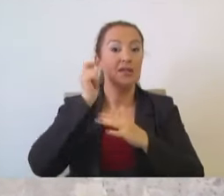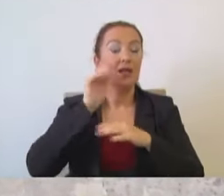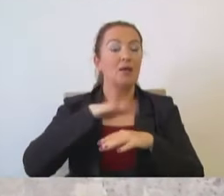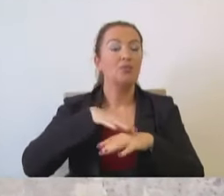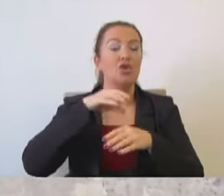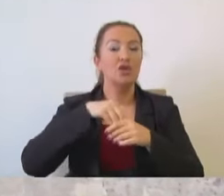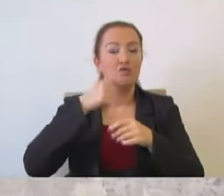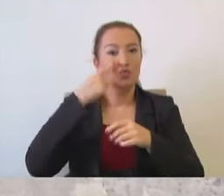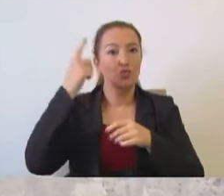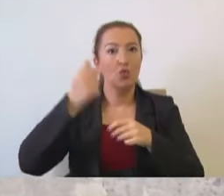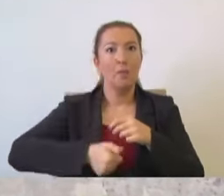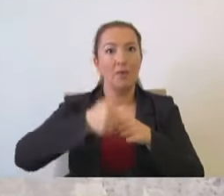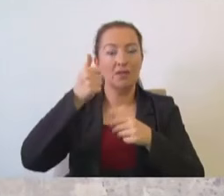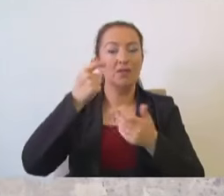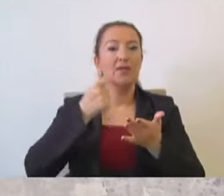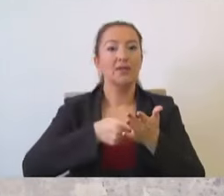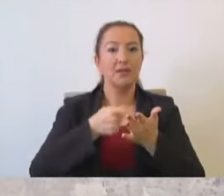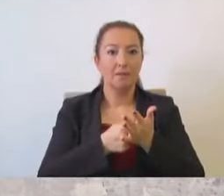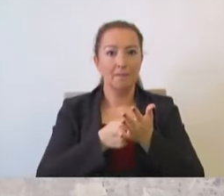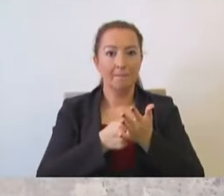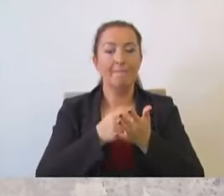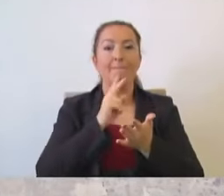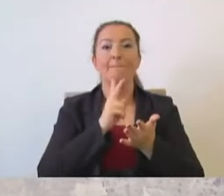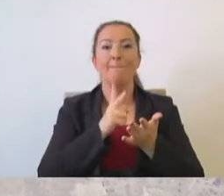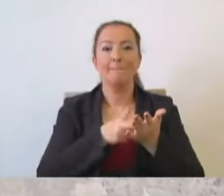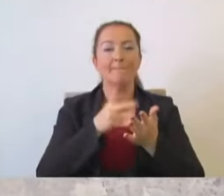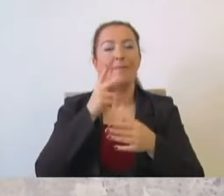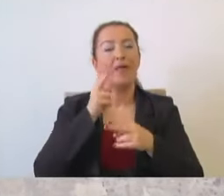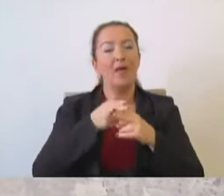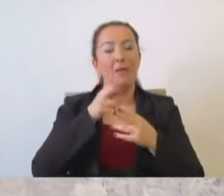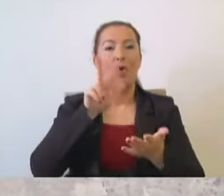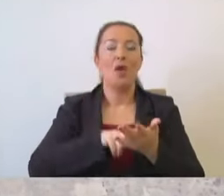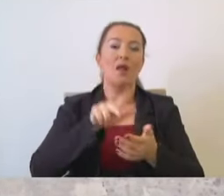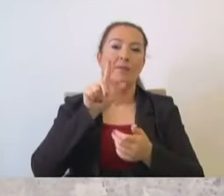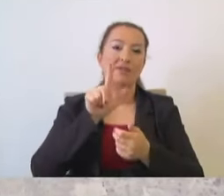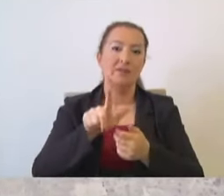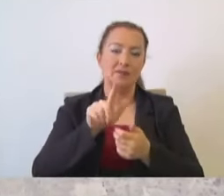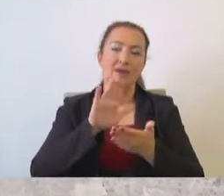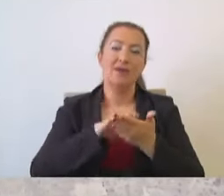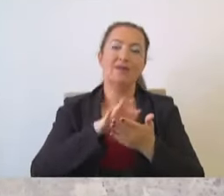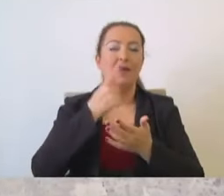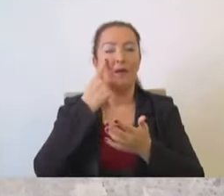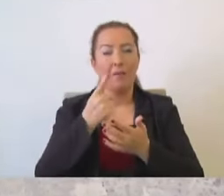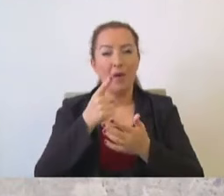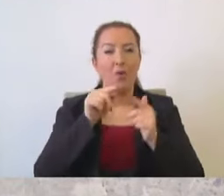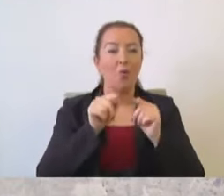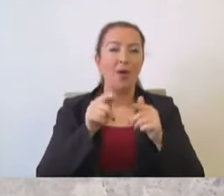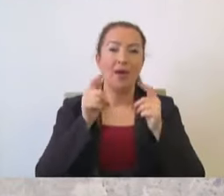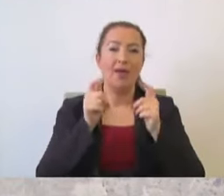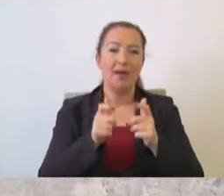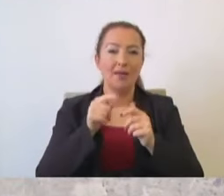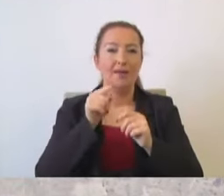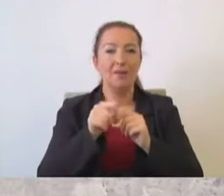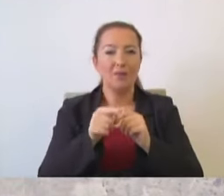yapacağı için Cumhurbaşkanlığı yatırım kararının bir an önce onaylanması lazım. Arkadaşlar bakın, eğer bu kenti